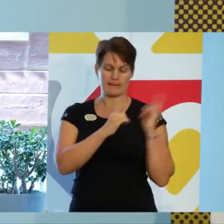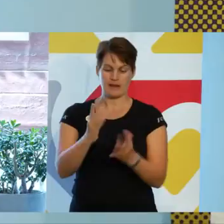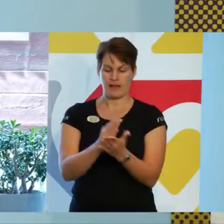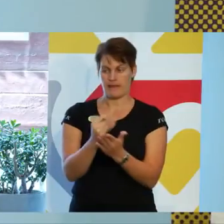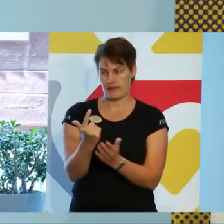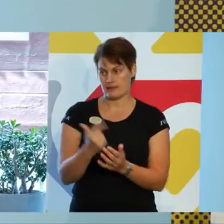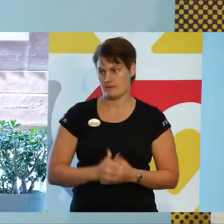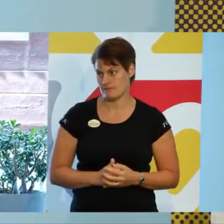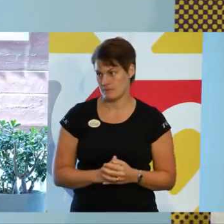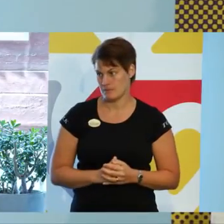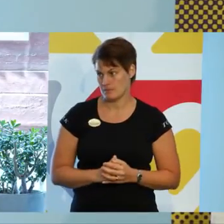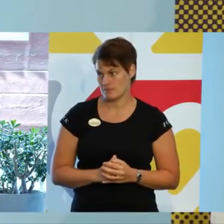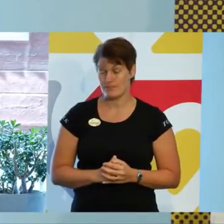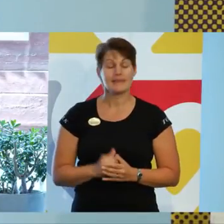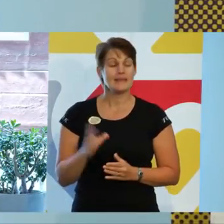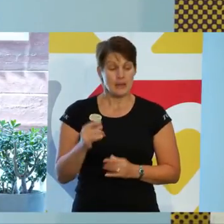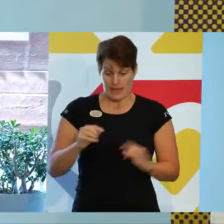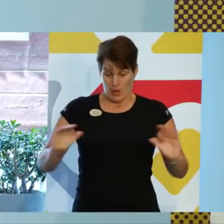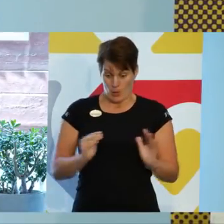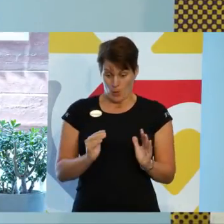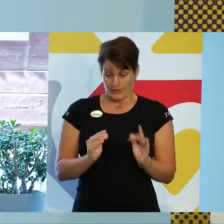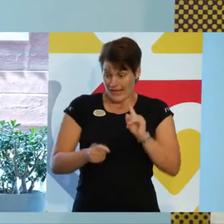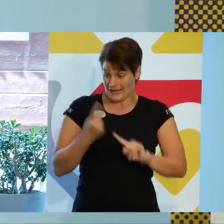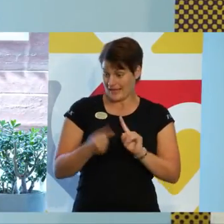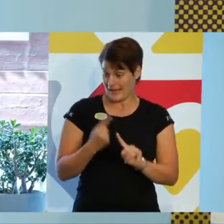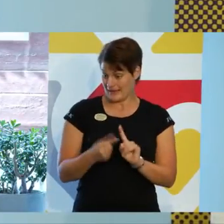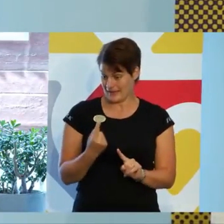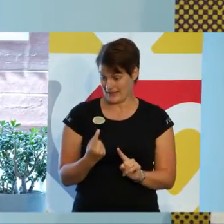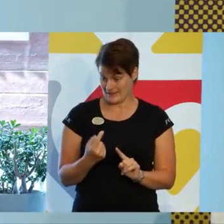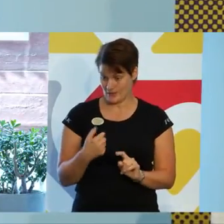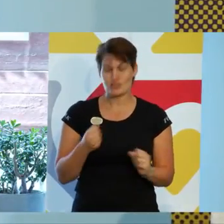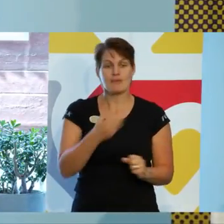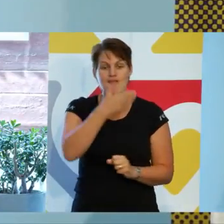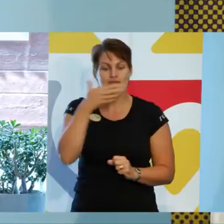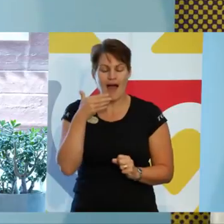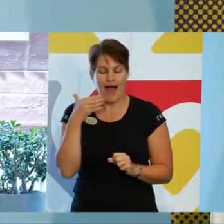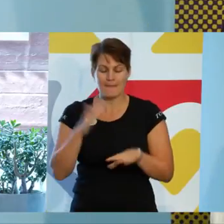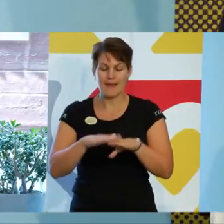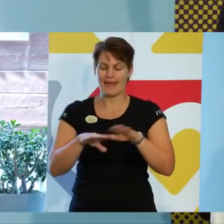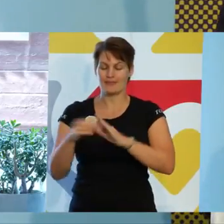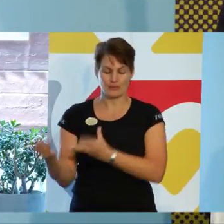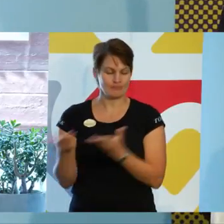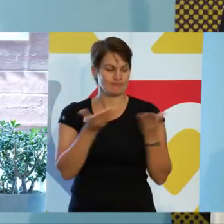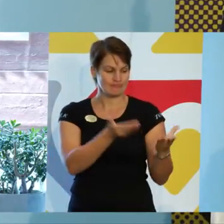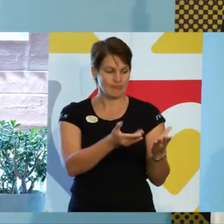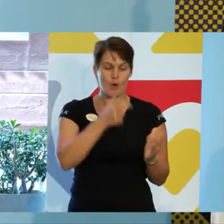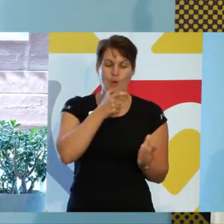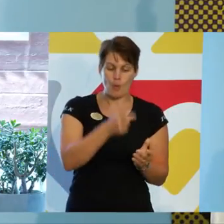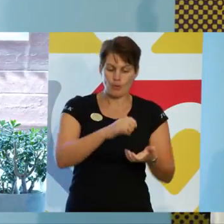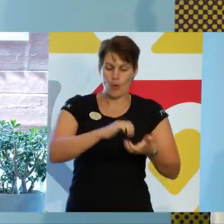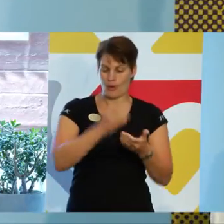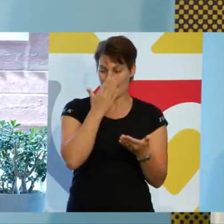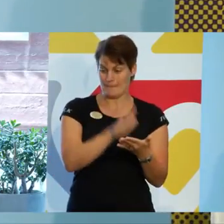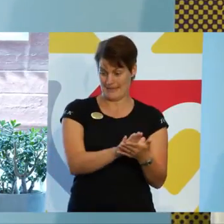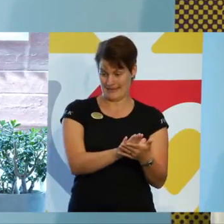Och med de här korta inledande orden så ska jag med varmhandlen lämna över ord och bild